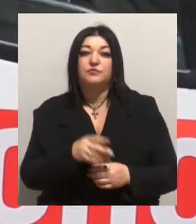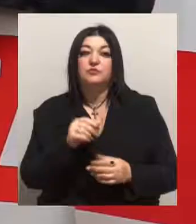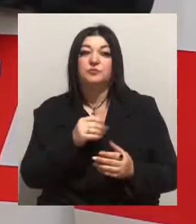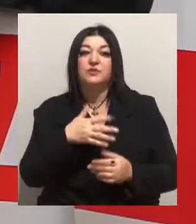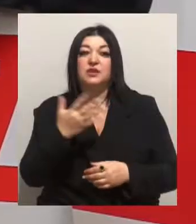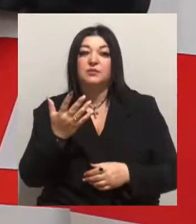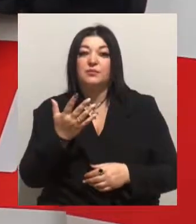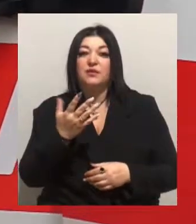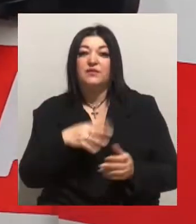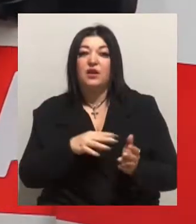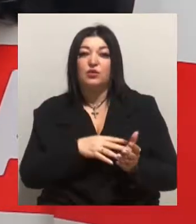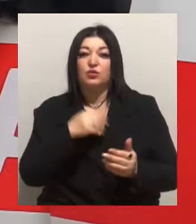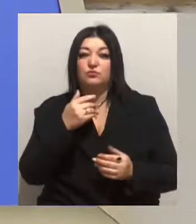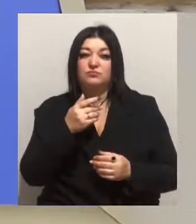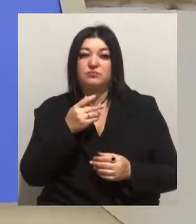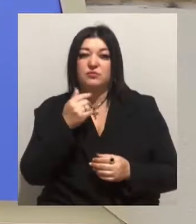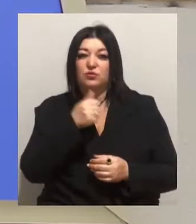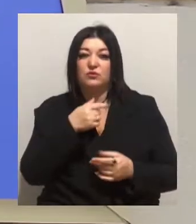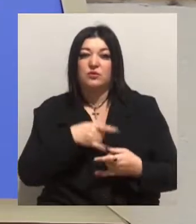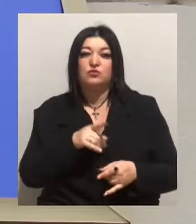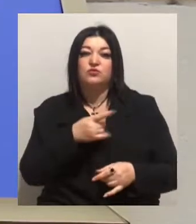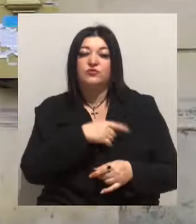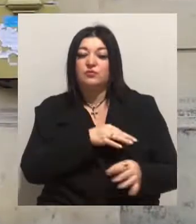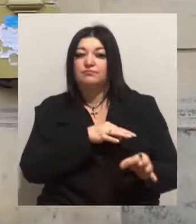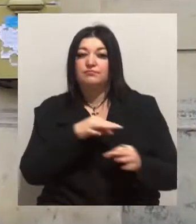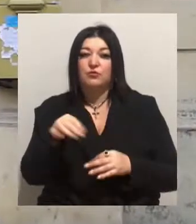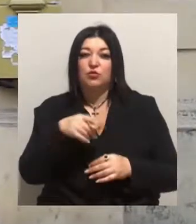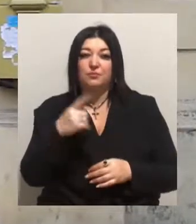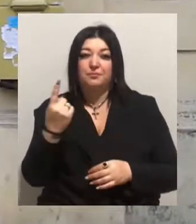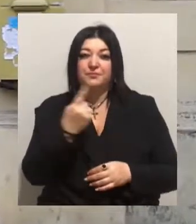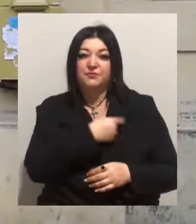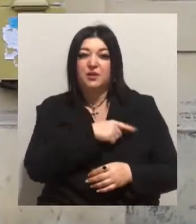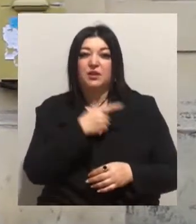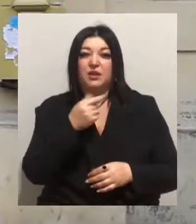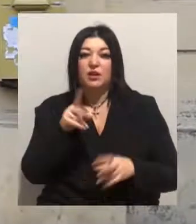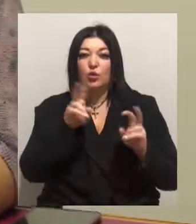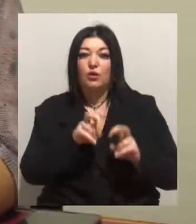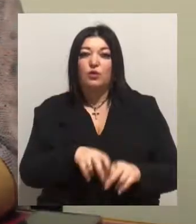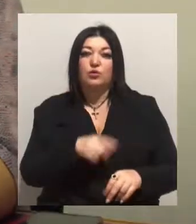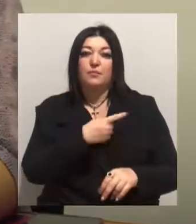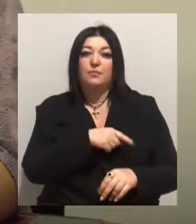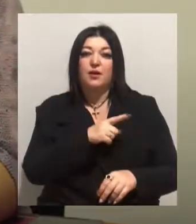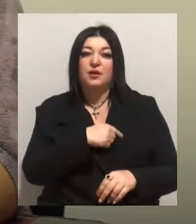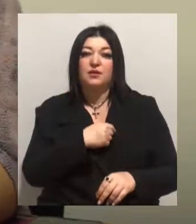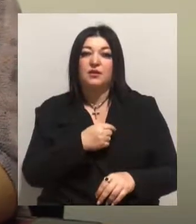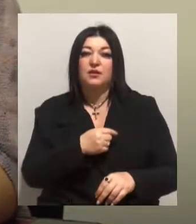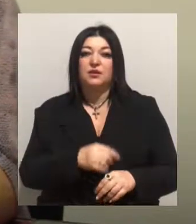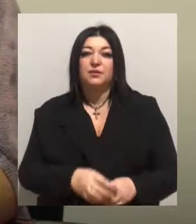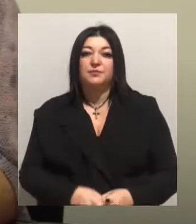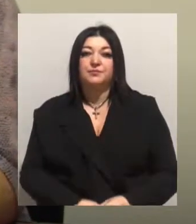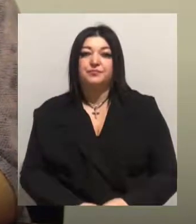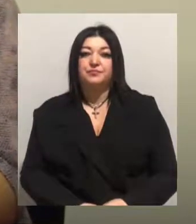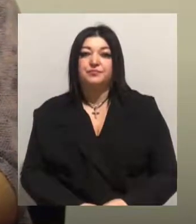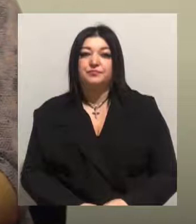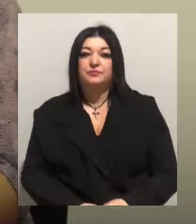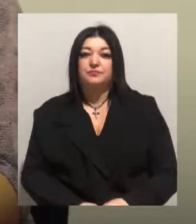народження. Швидка доставила її до міської клінічної лікарні номер 1, де її оглянули медики. Зроблено КТ позвоночника